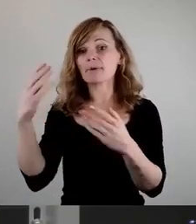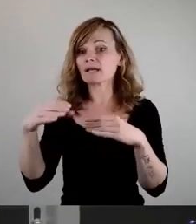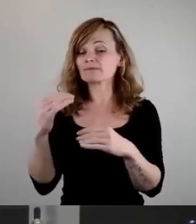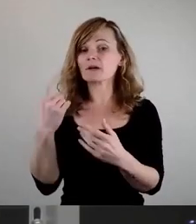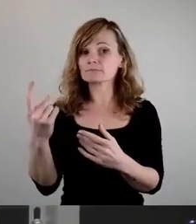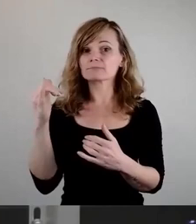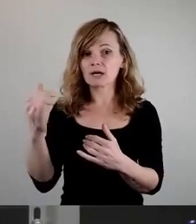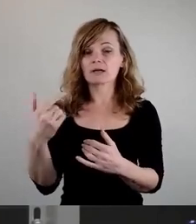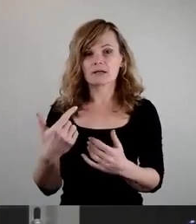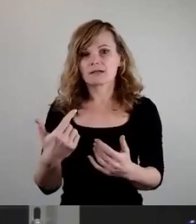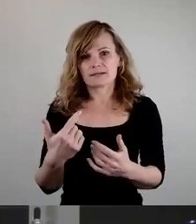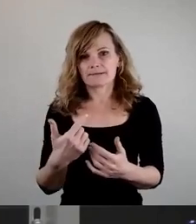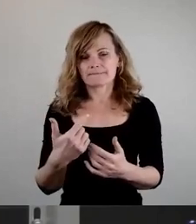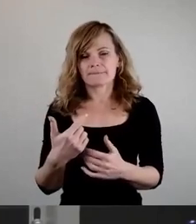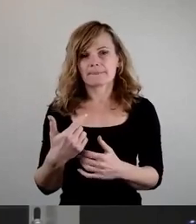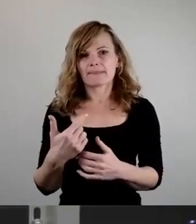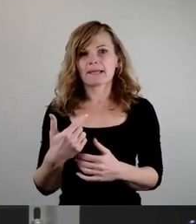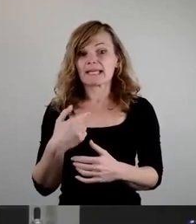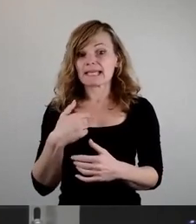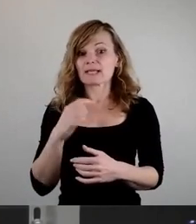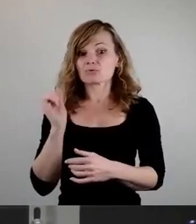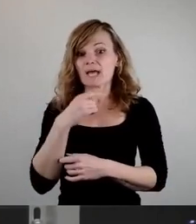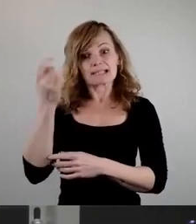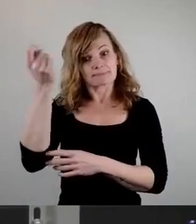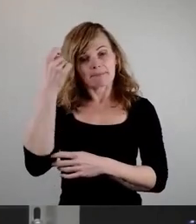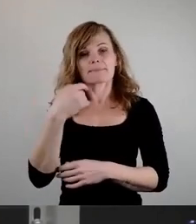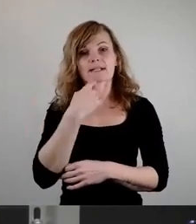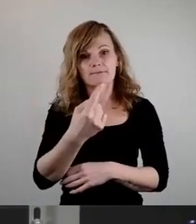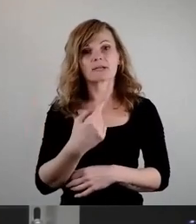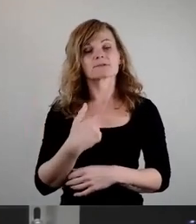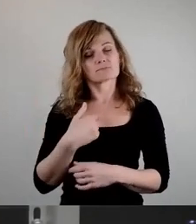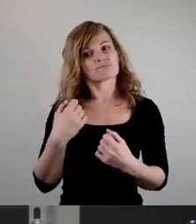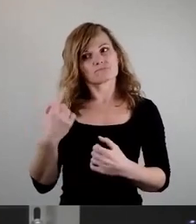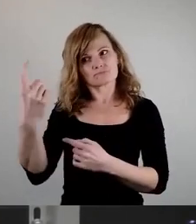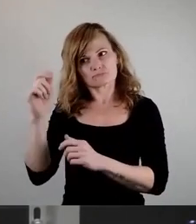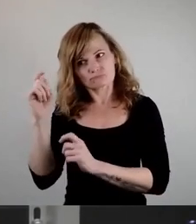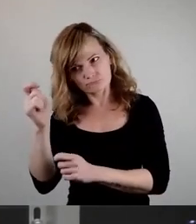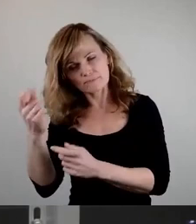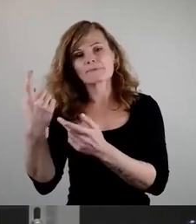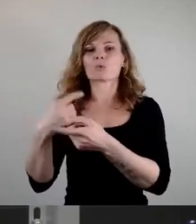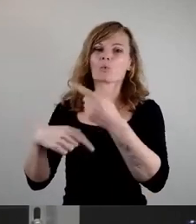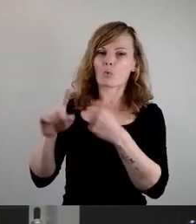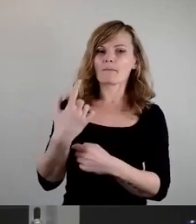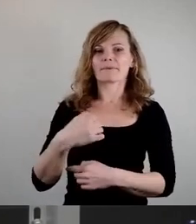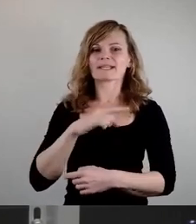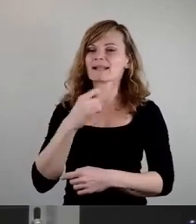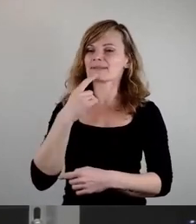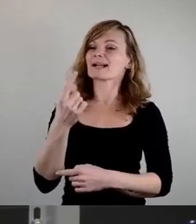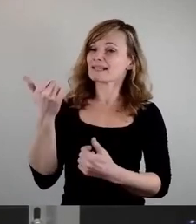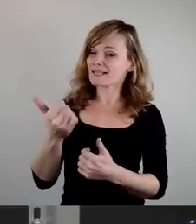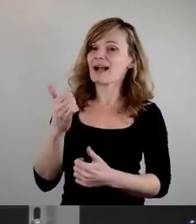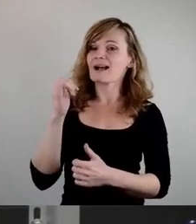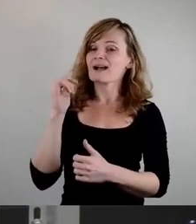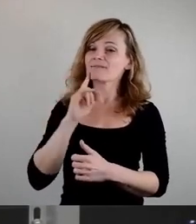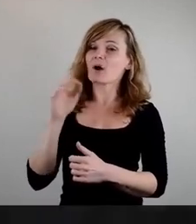mir das halt zuerst eingefallen ist. Und ich habe die Größe zu sagen, jo, Frau Wagner, super Sache, das ist richtig gut gegangen. Ich kann die